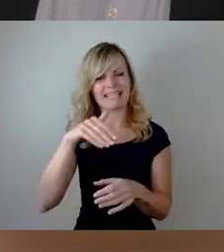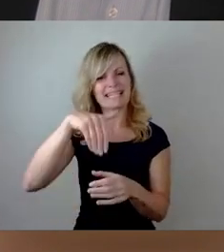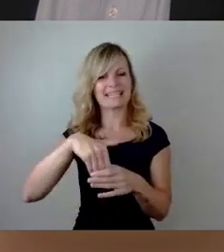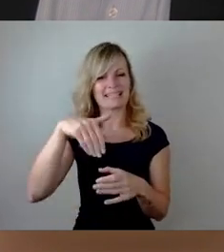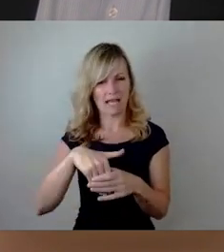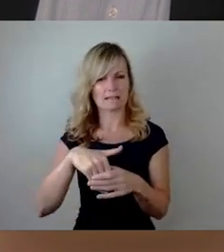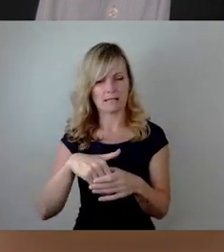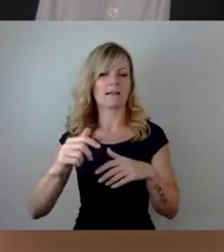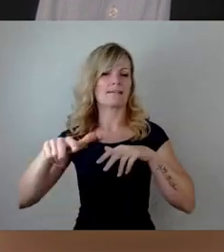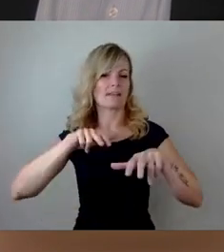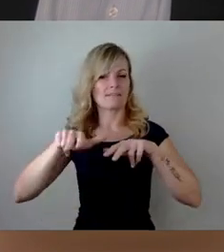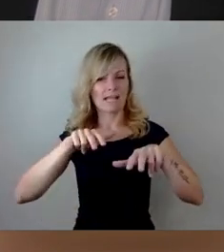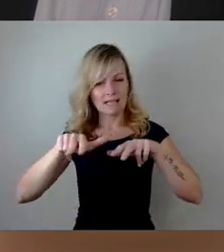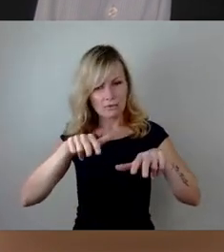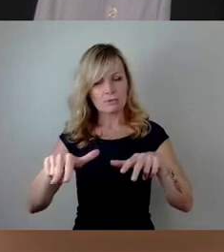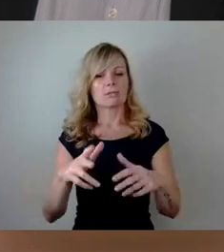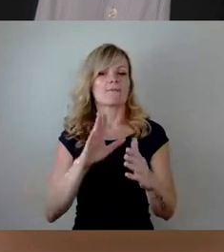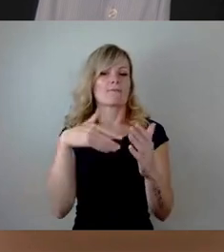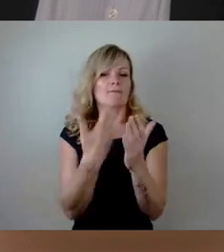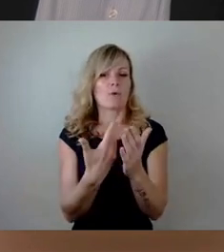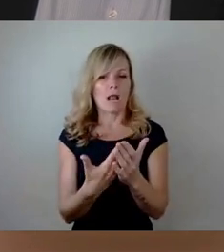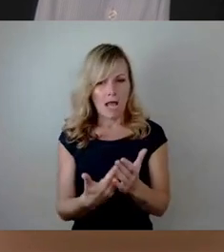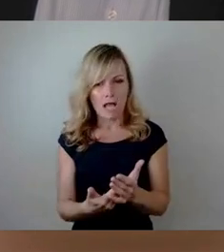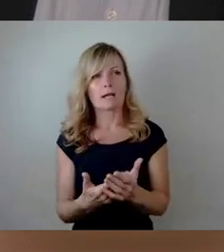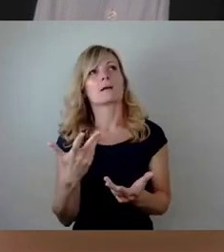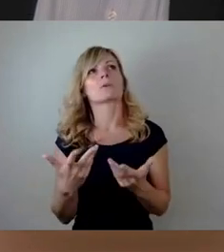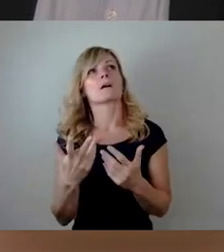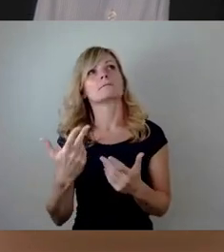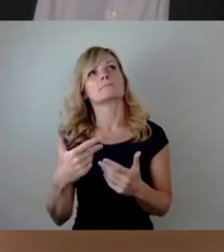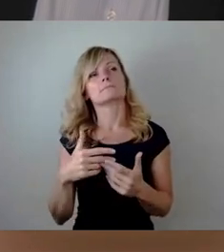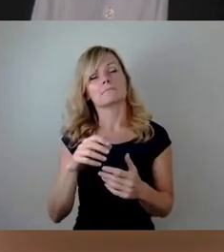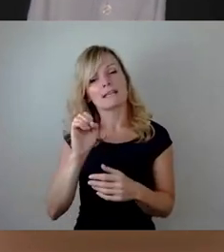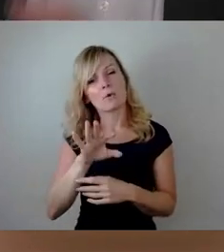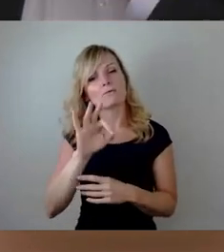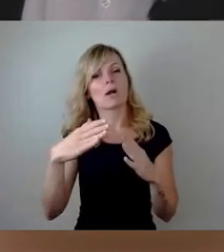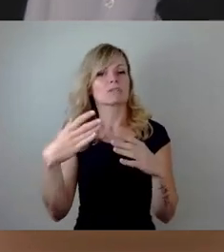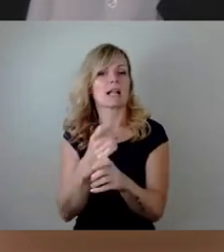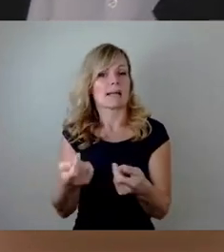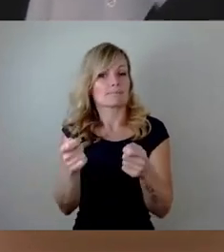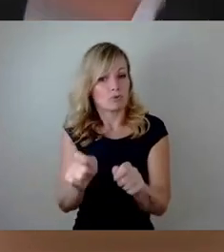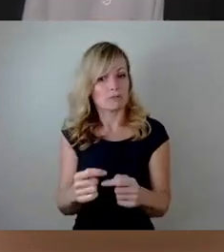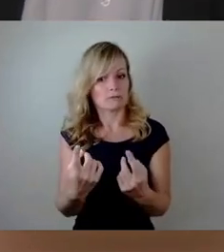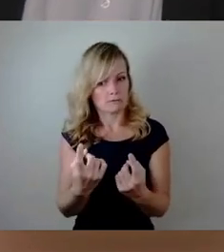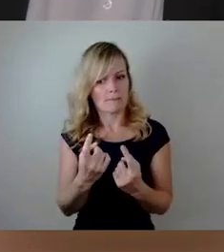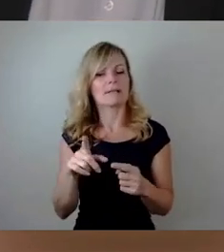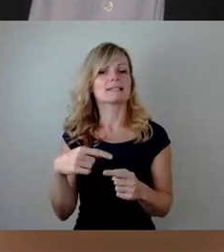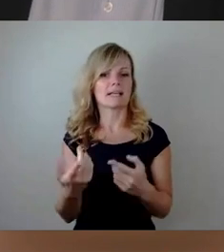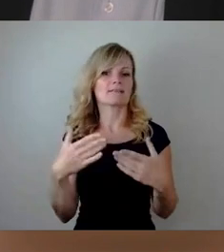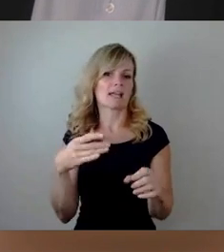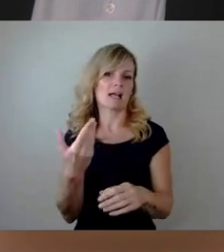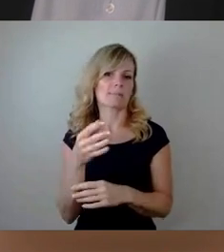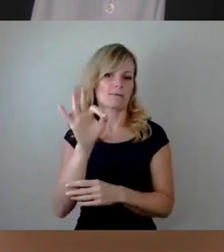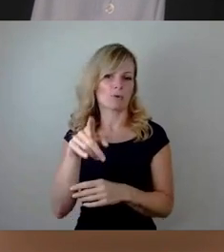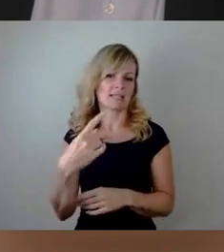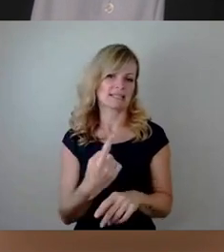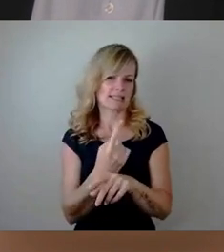Verwaltungsvorlage oder der Verwaltungsentwurf für den Haushalt kommen, kann erst dann eine Freigabe für die nächste Zeit erfolgen.